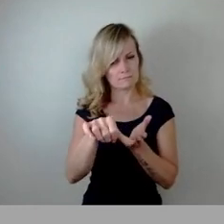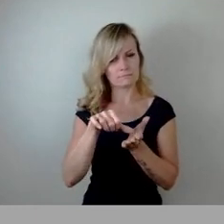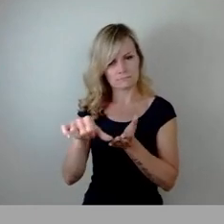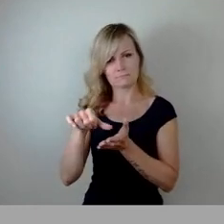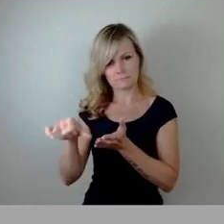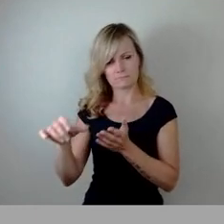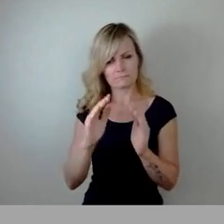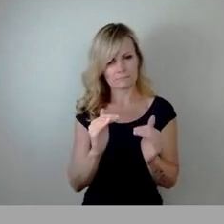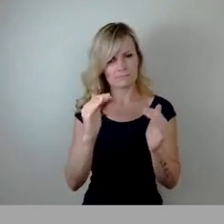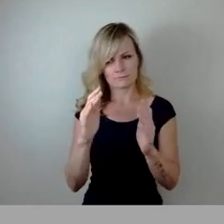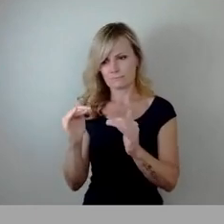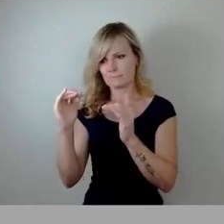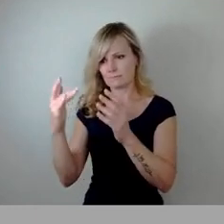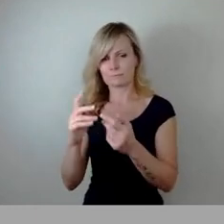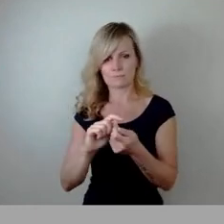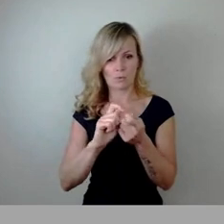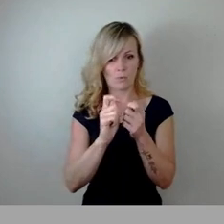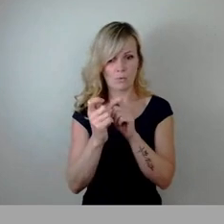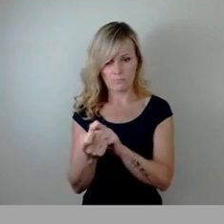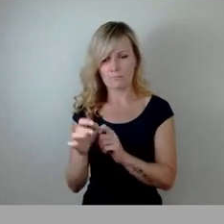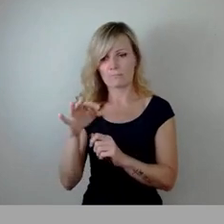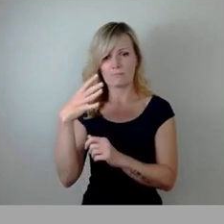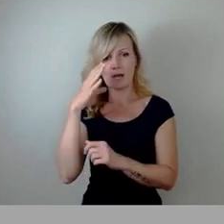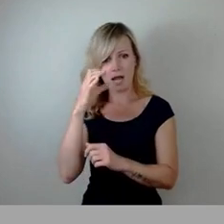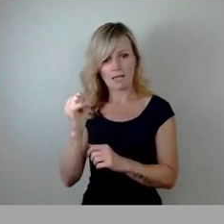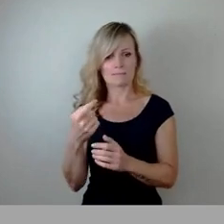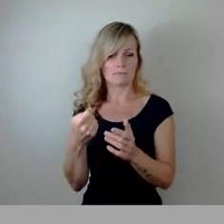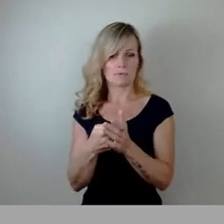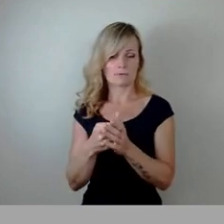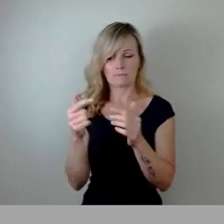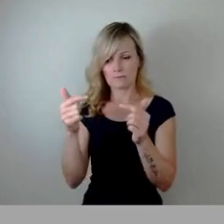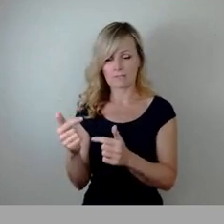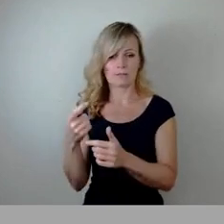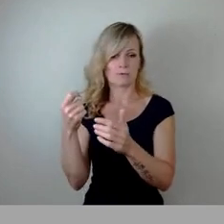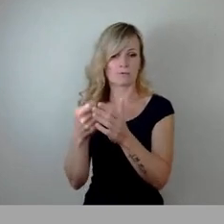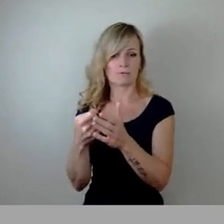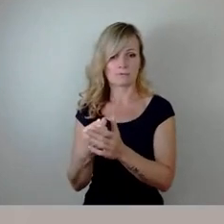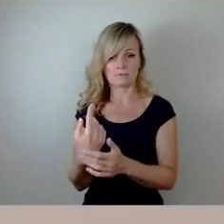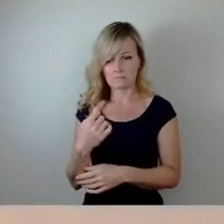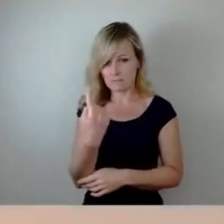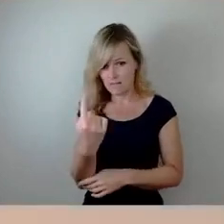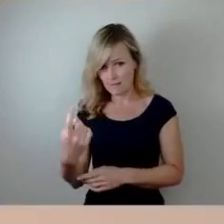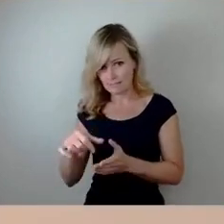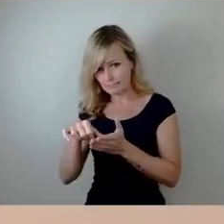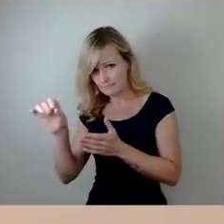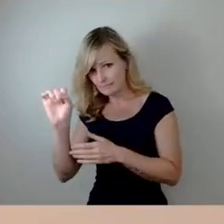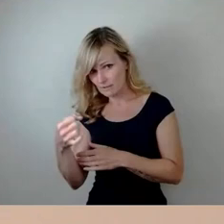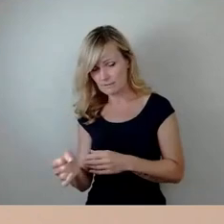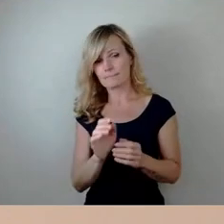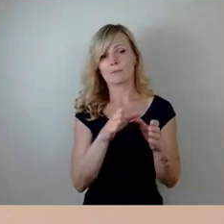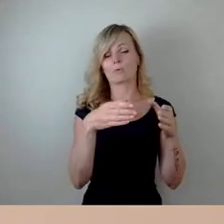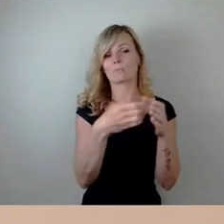Pflegekosten. Wer diese Kosten nicht selbst tragen kann, kann sich Hilfe zur Pflege bei der Kommune holen mit